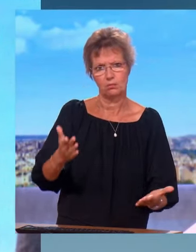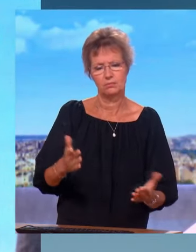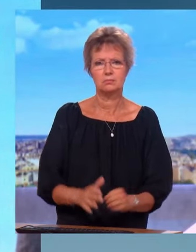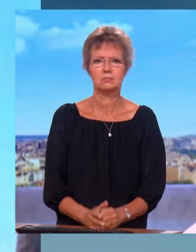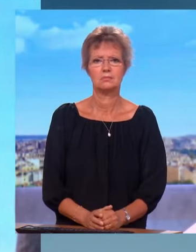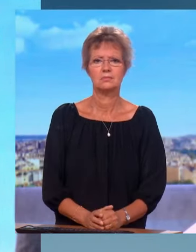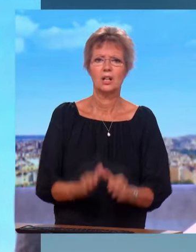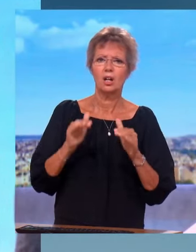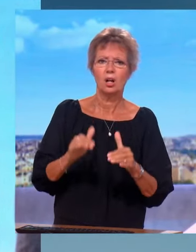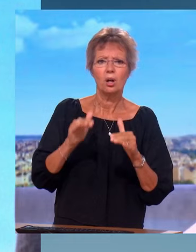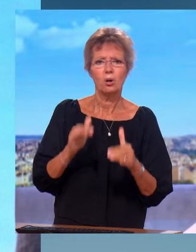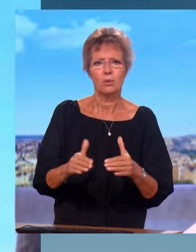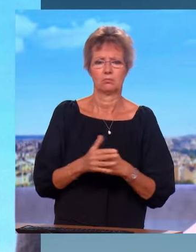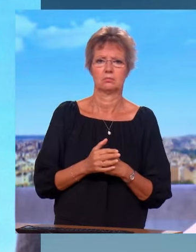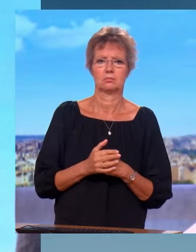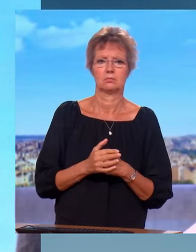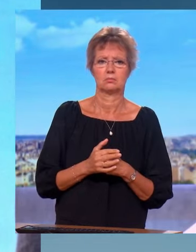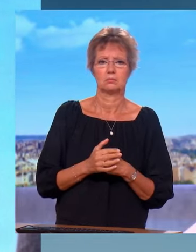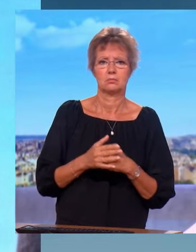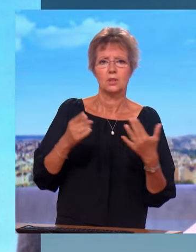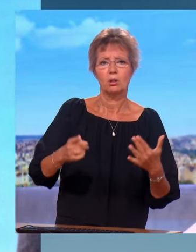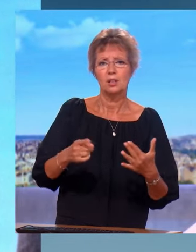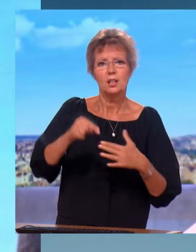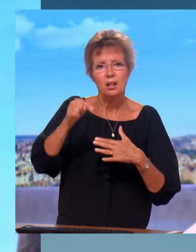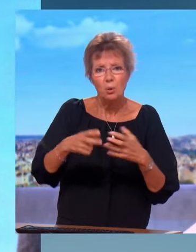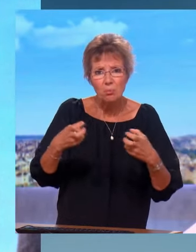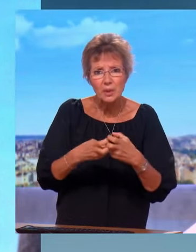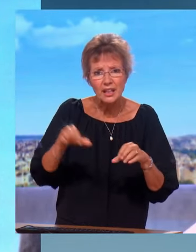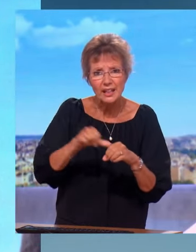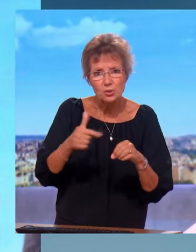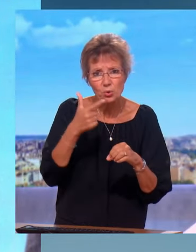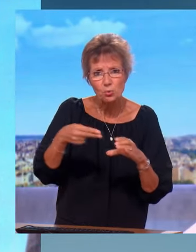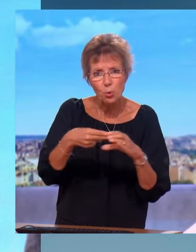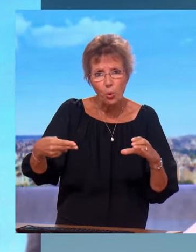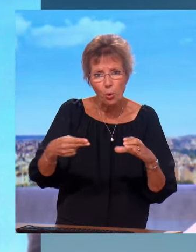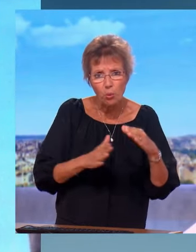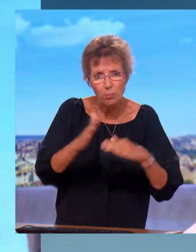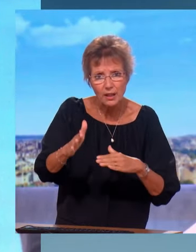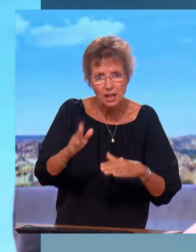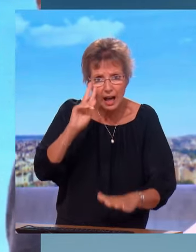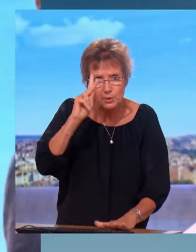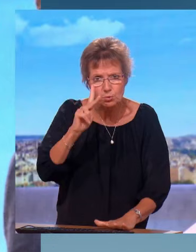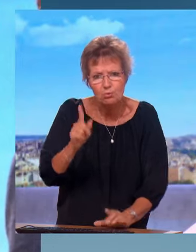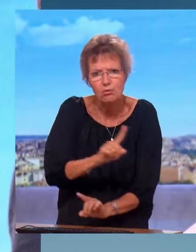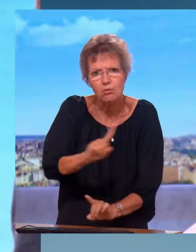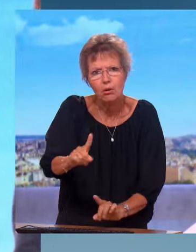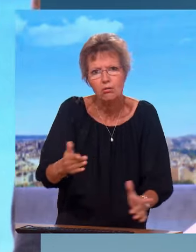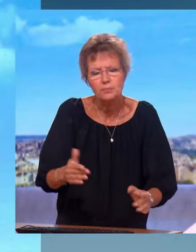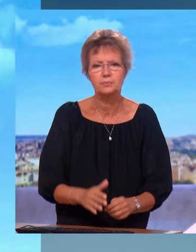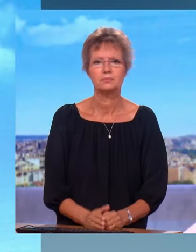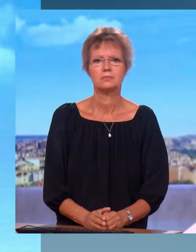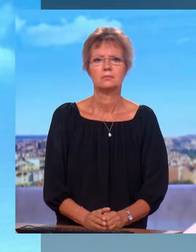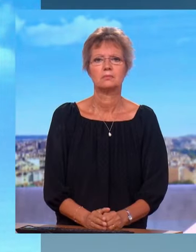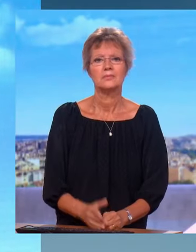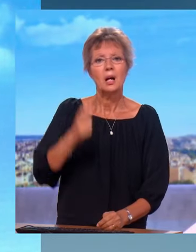on ne va quand même pas s'habituer à avoir un prix de l'essence à 2 euros ou à plus de 2 euros alors que c'est l'État qui profite. – il demande